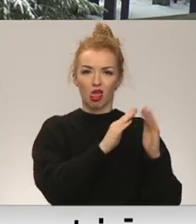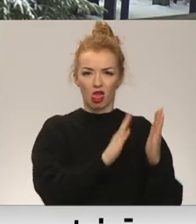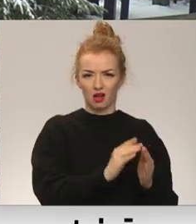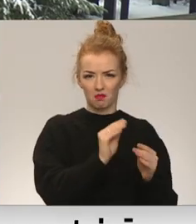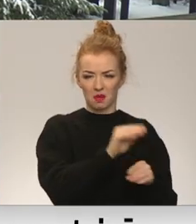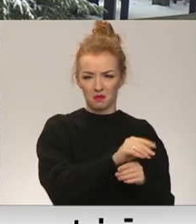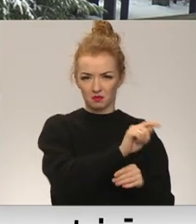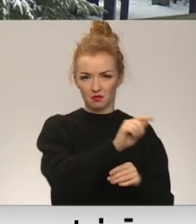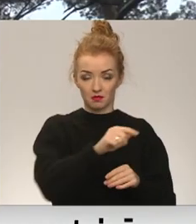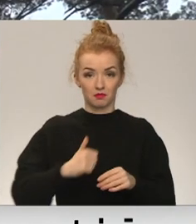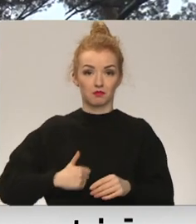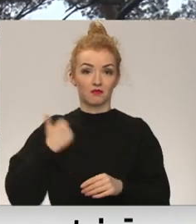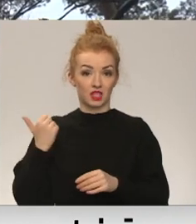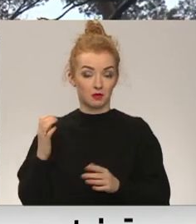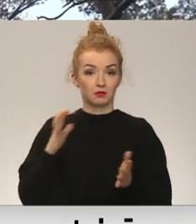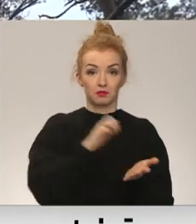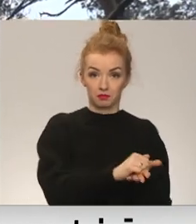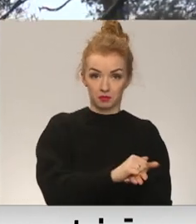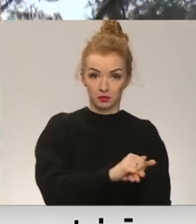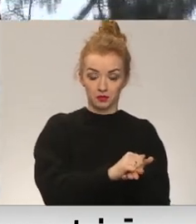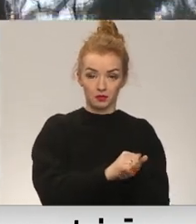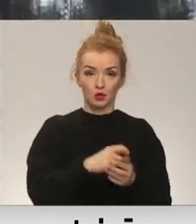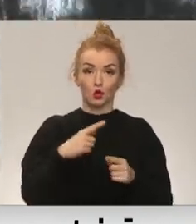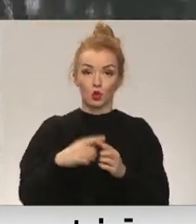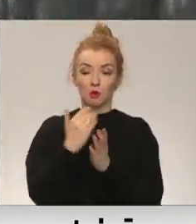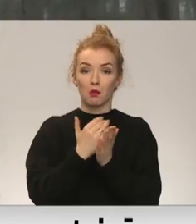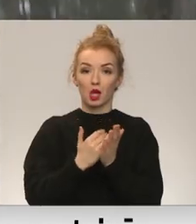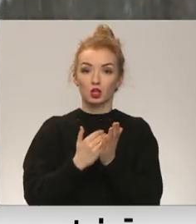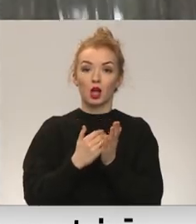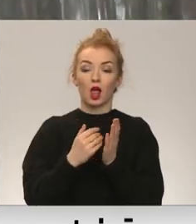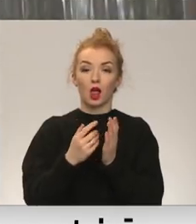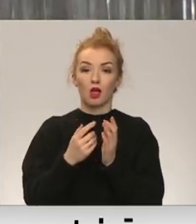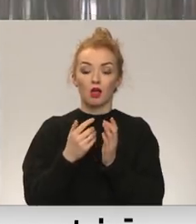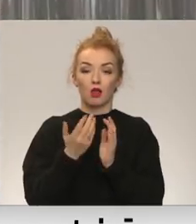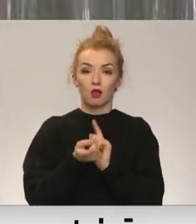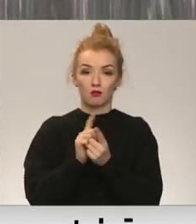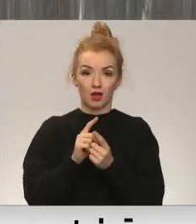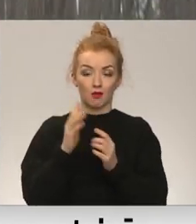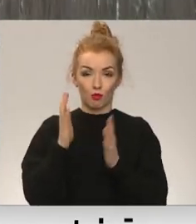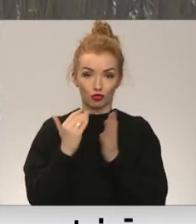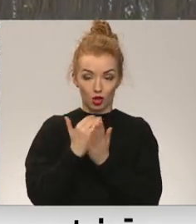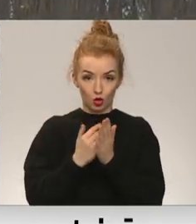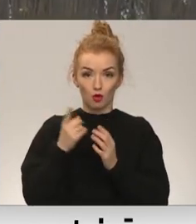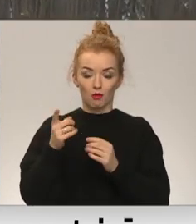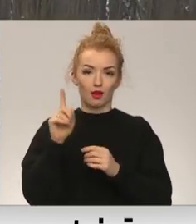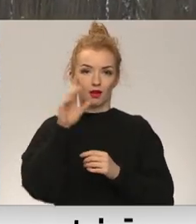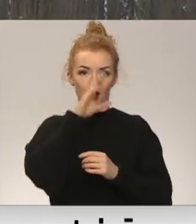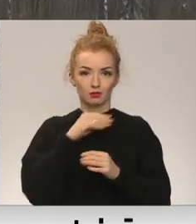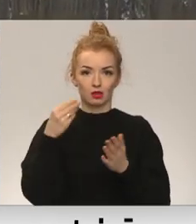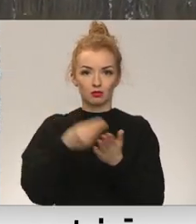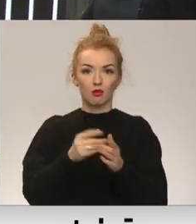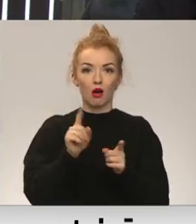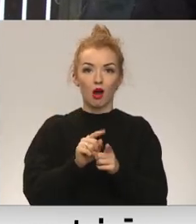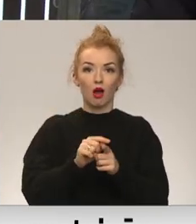iegādājies uzņēmums EM Investments. Grozījuma meža likumā pavēruši iespēju iegūt īpašumā arī 36 tūkstošus